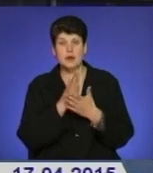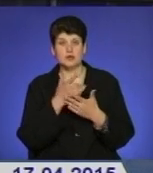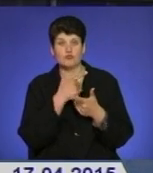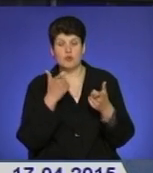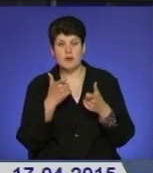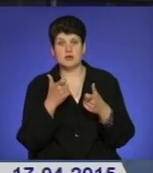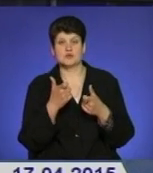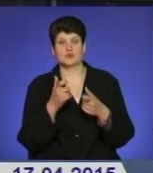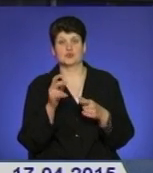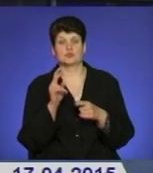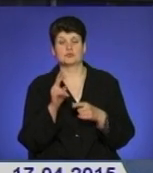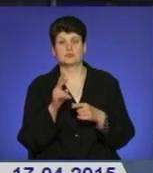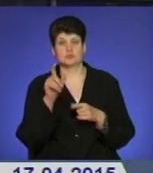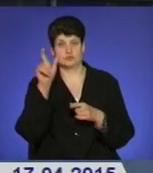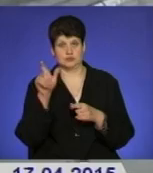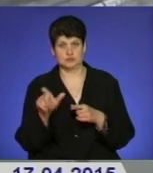міліціонери просять повідомляти.